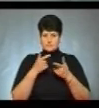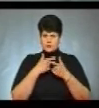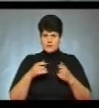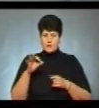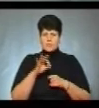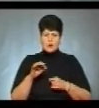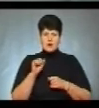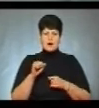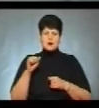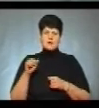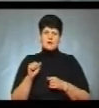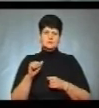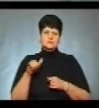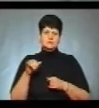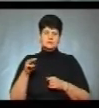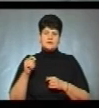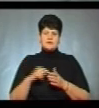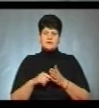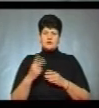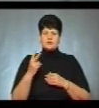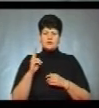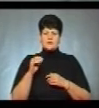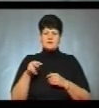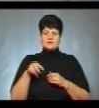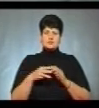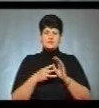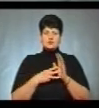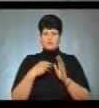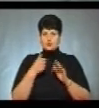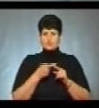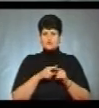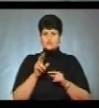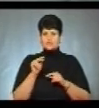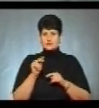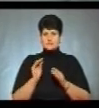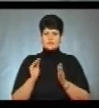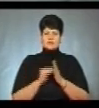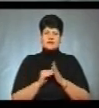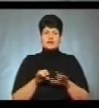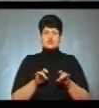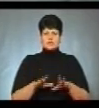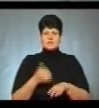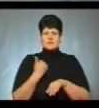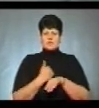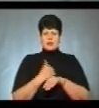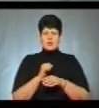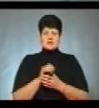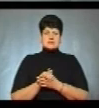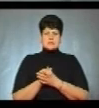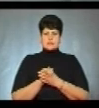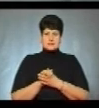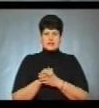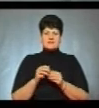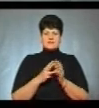про аутизм відзначають 2 квітня з 2008 року. Цю дату встановили рішенням Генеральної асамблеї Організації об'єднаних націй від